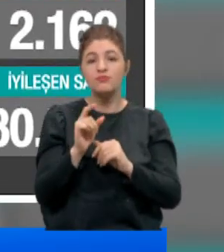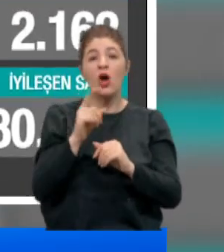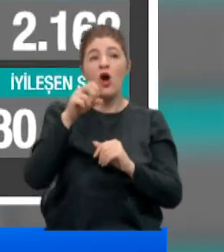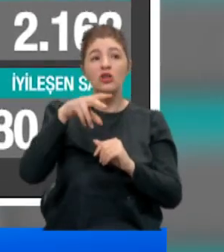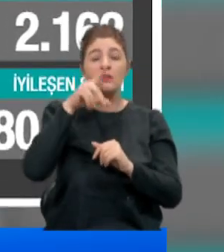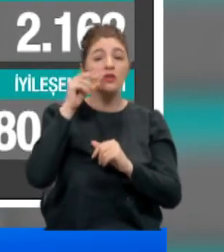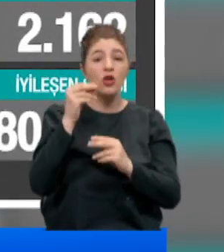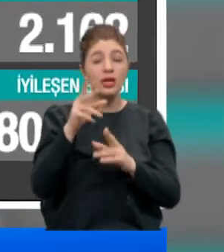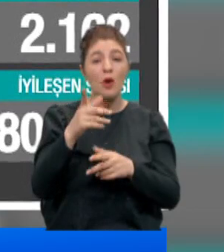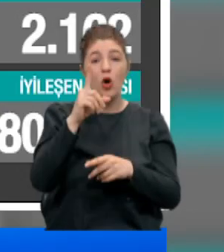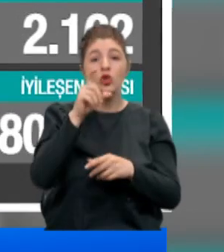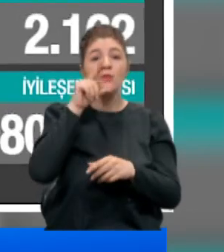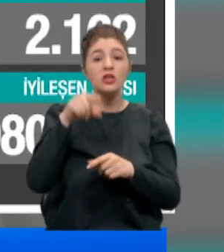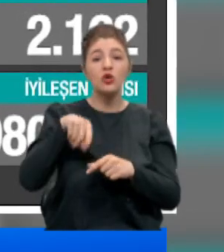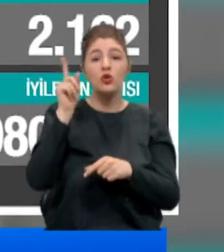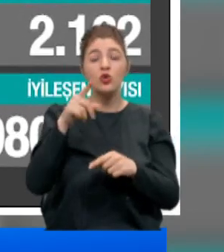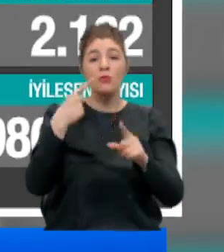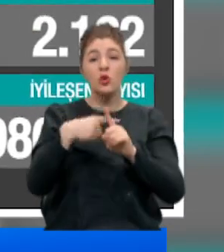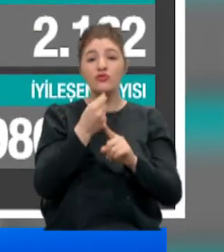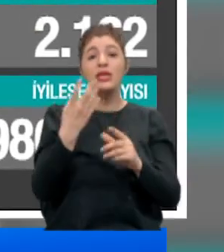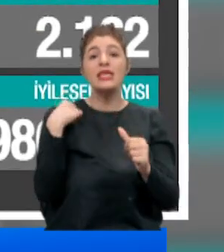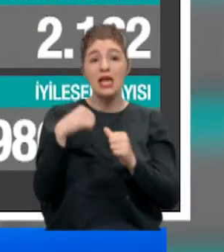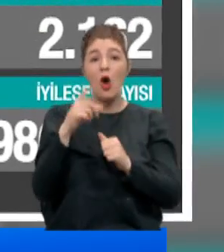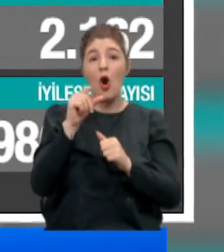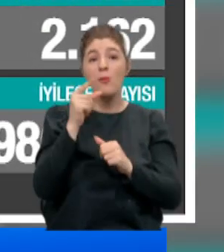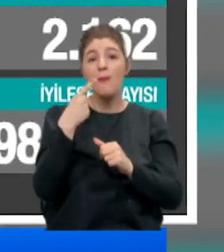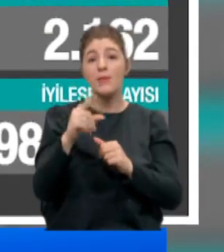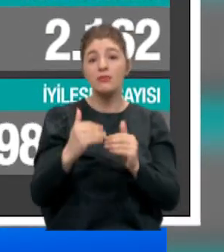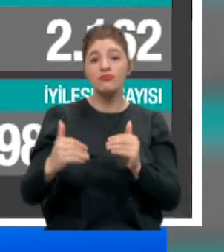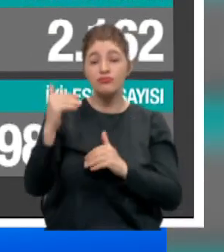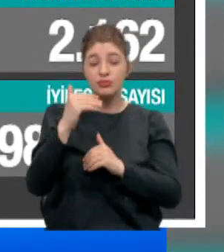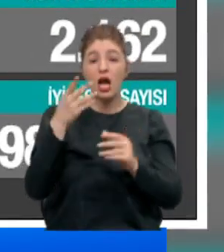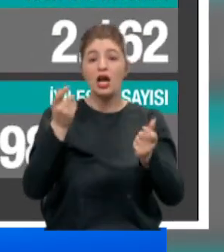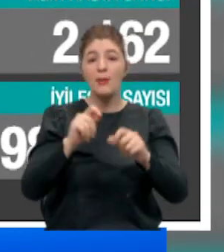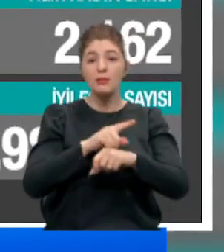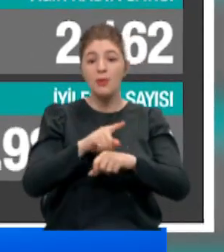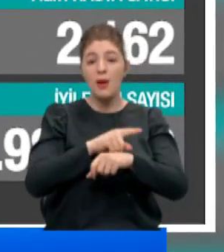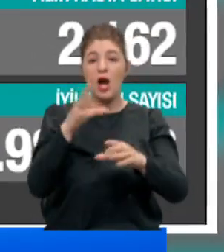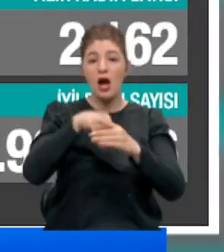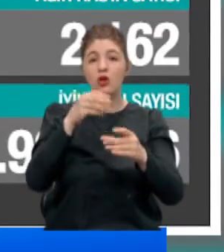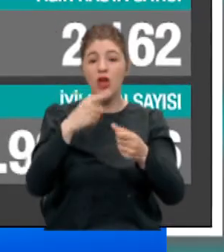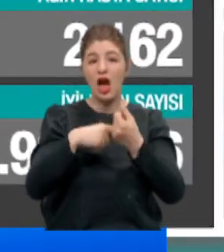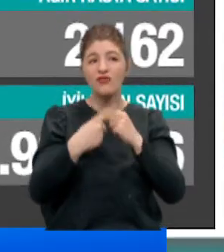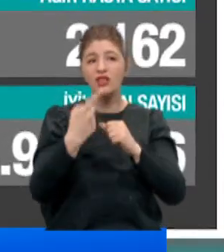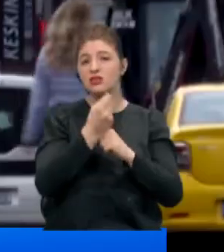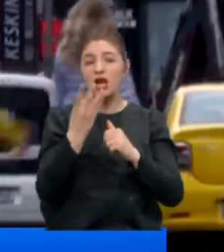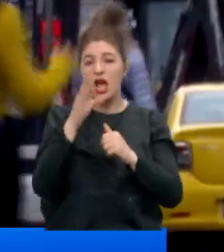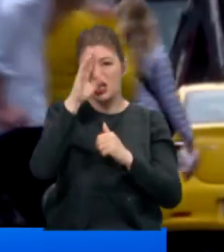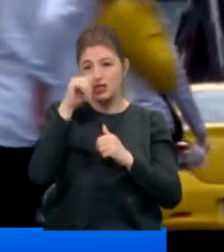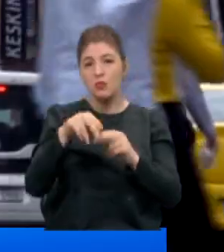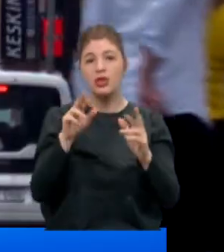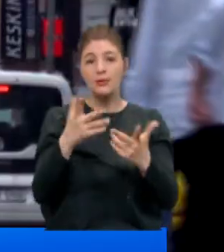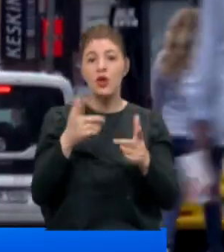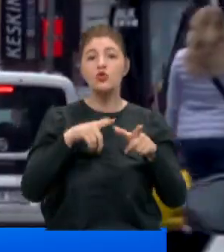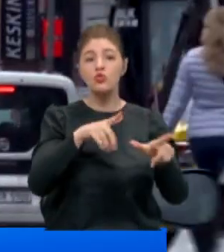Mayıs'ta olduğu gibi 19 Mayıs'ta da günlük vaka sayısı yine 11 binleri geçti. Kapanma döneminde işini alan haftalık vaka sayılarında İstanbul